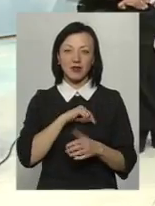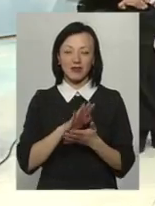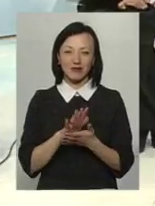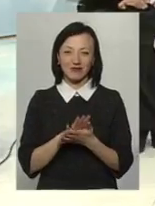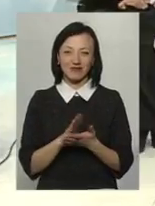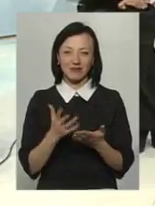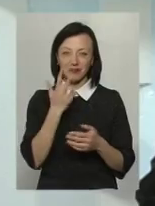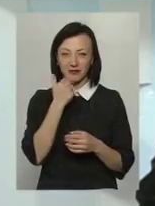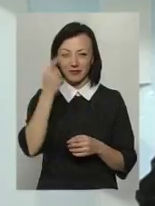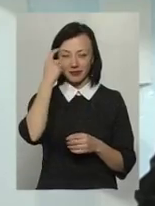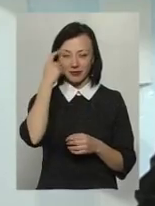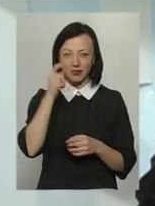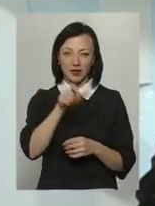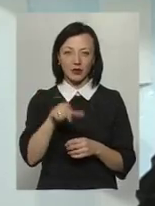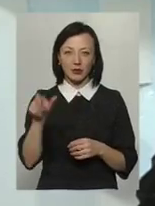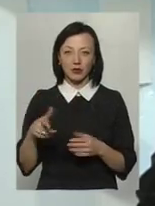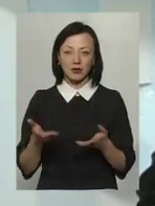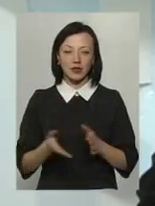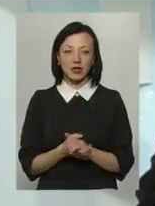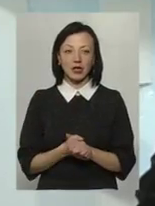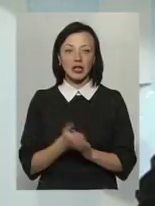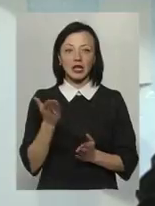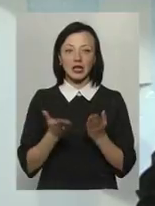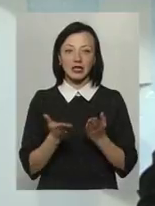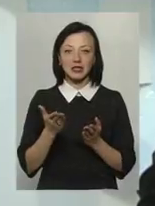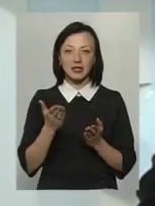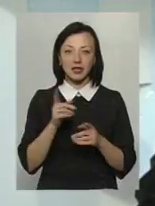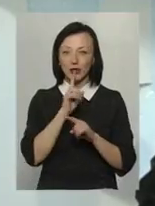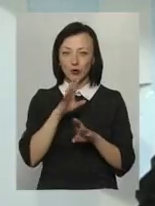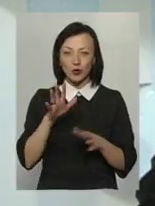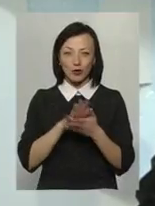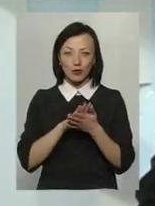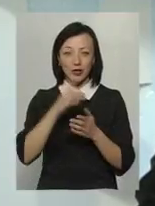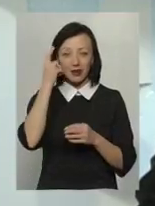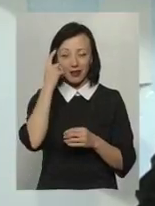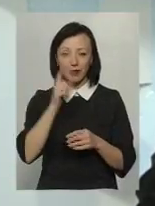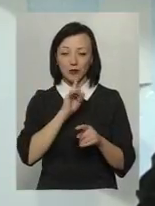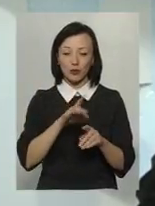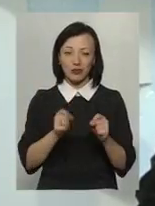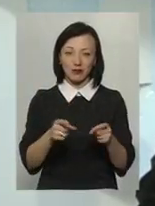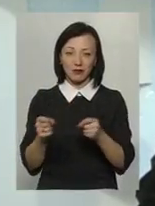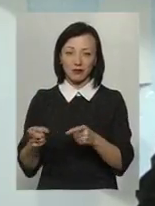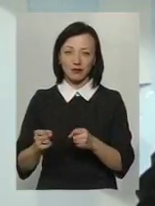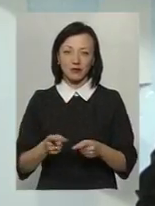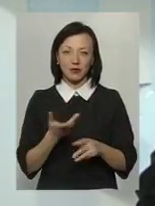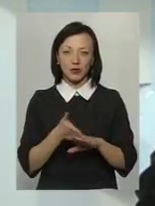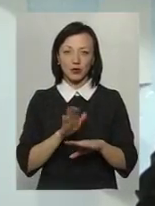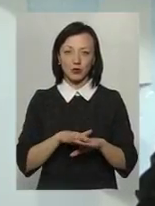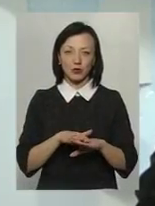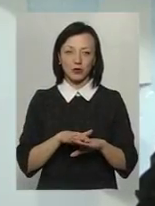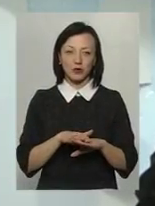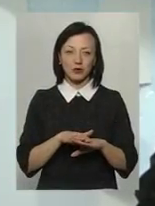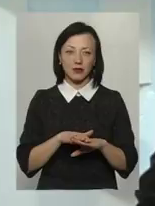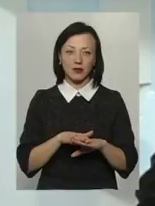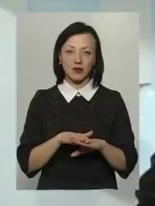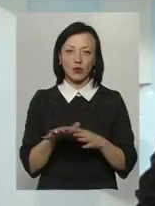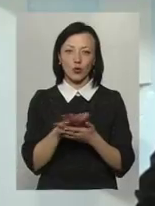який є у головах людей. І якщо його там не буде, то не буде і мусора. Такого, який трудно, ну,